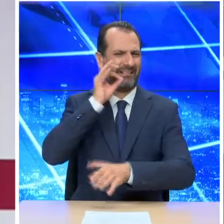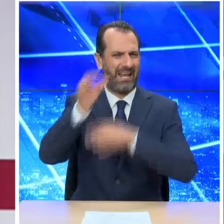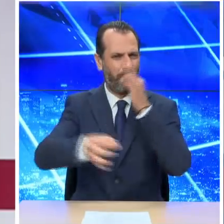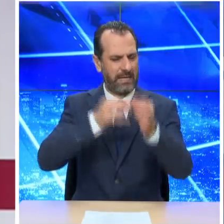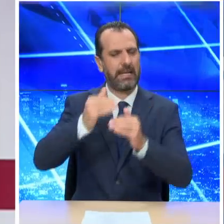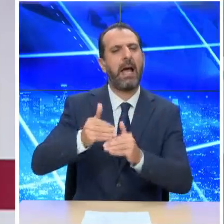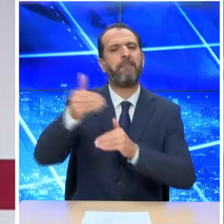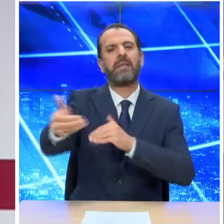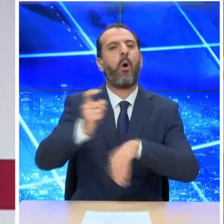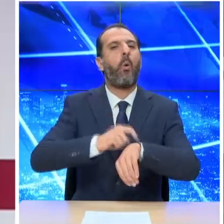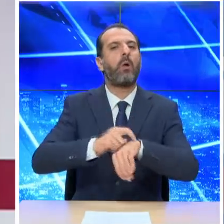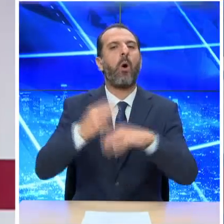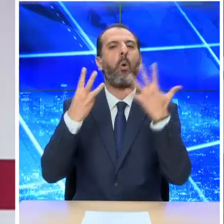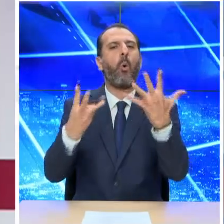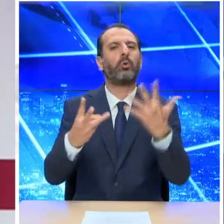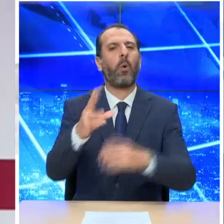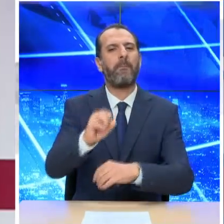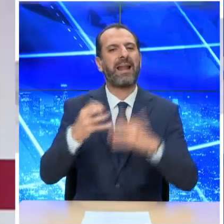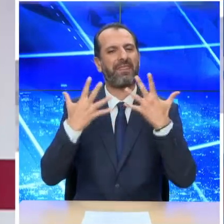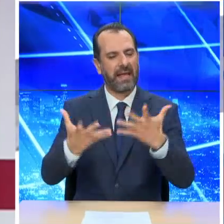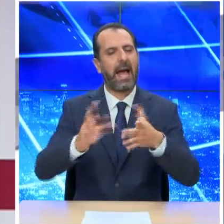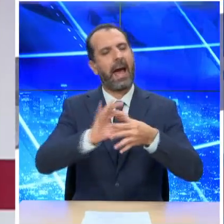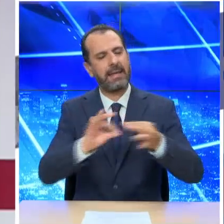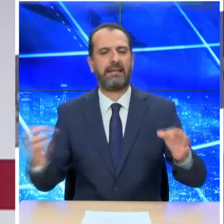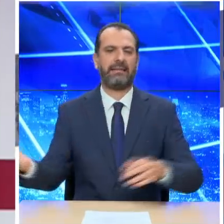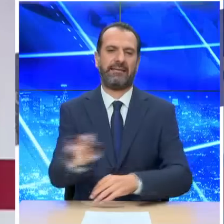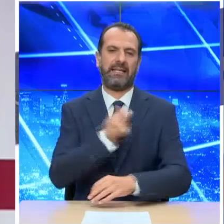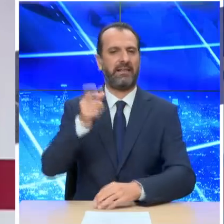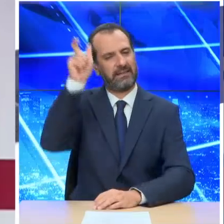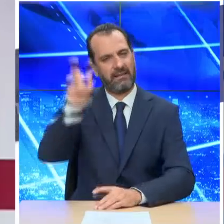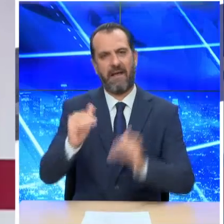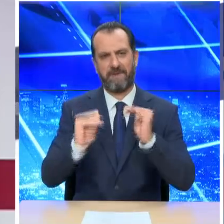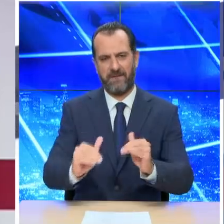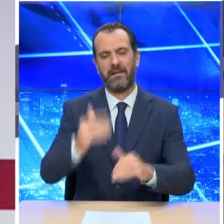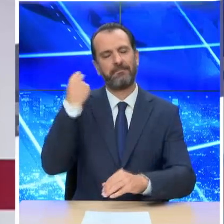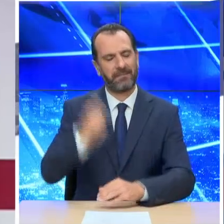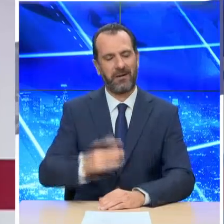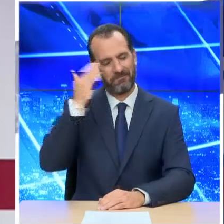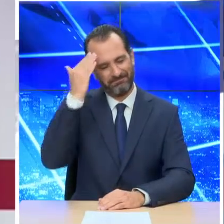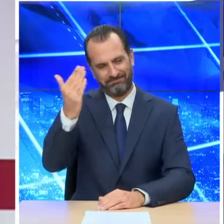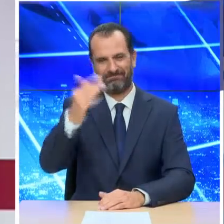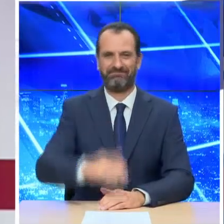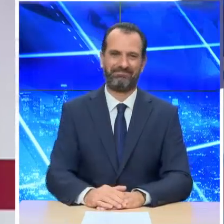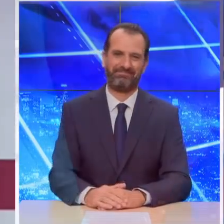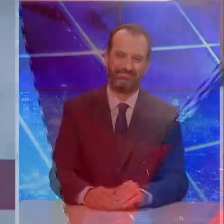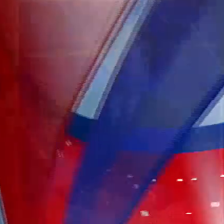Πρωθυπουργού από τη Θεσσαλονίκη Όλες οι εξελίξεις στο κεντρικό δελτίο ειδήσεων στις 8 παρα 10 Να έχετε ένα όμορφο απόγευμα